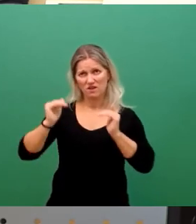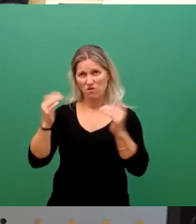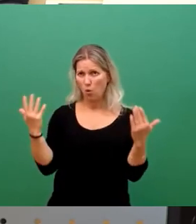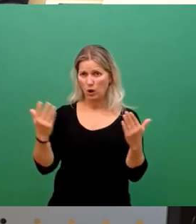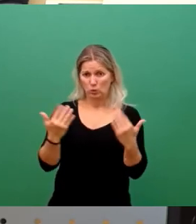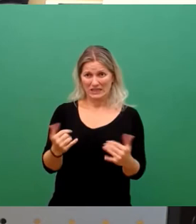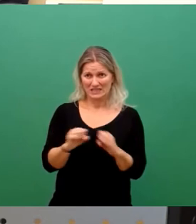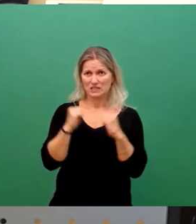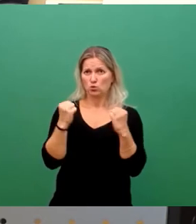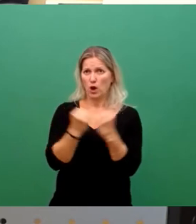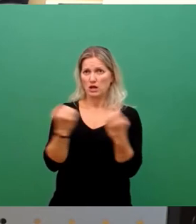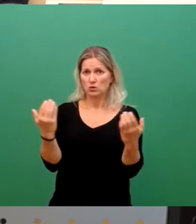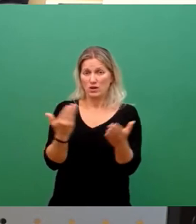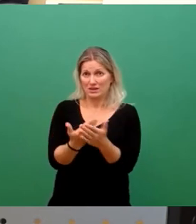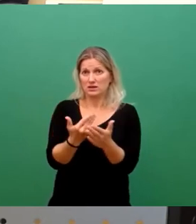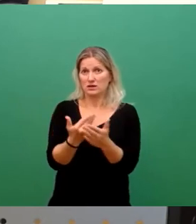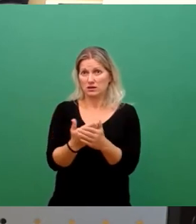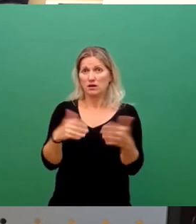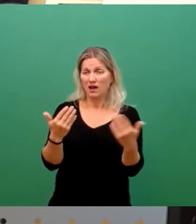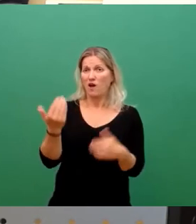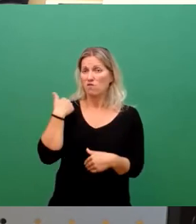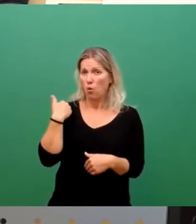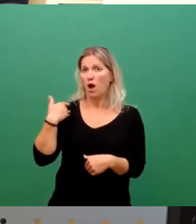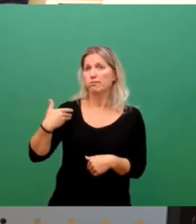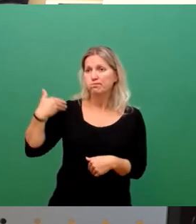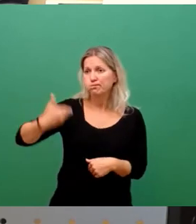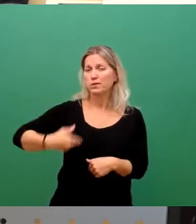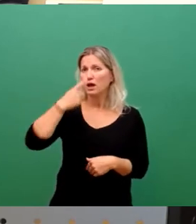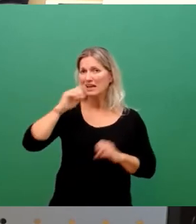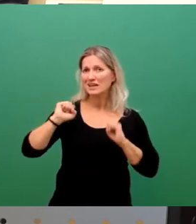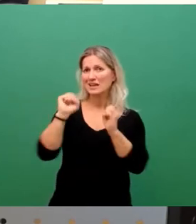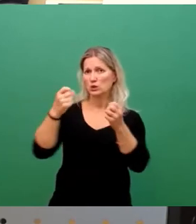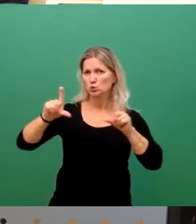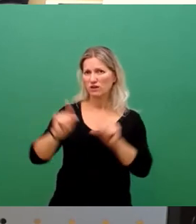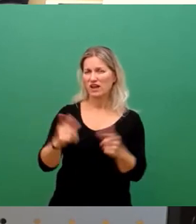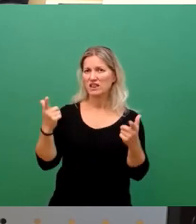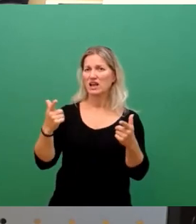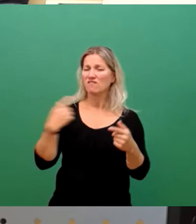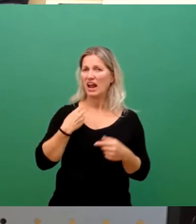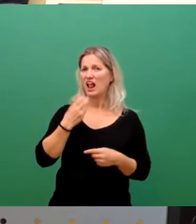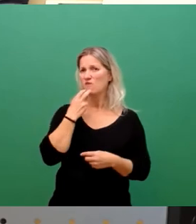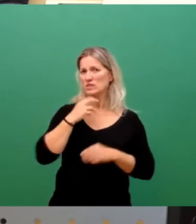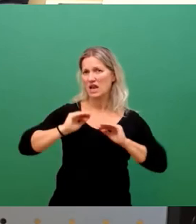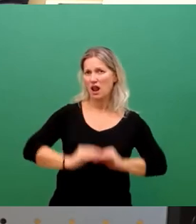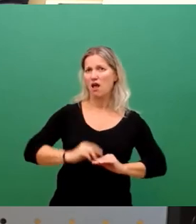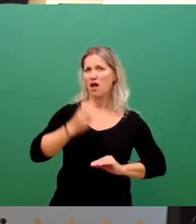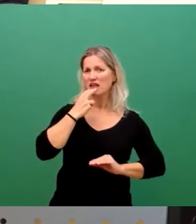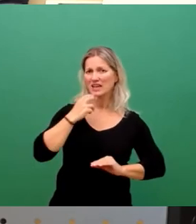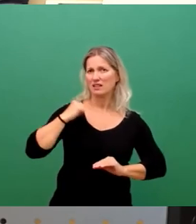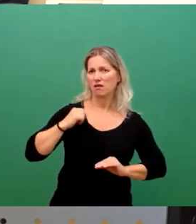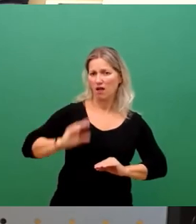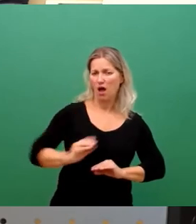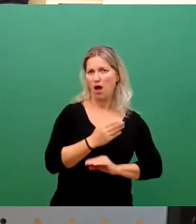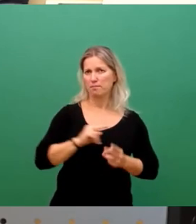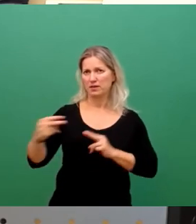auch ein Ergebnis von den halbherzigen Bemühungen der letzten Jahrzehnte, von fossilen Energieträgern wegzukommen. Viel zu viel Zeit